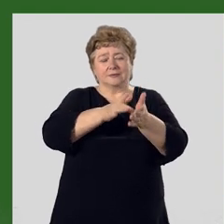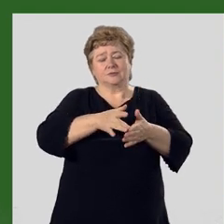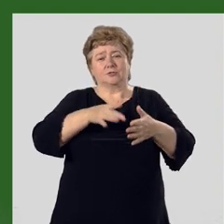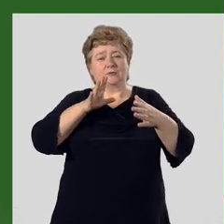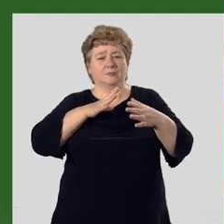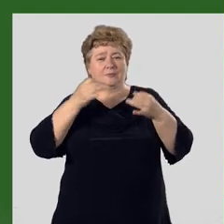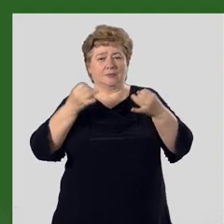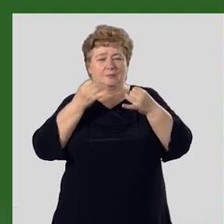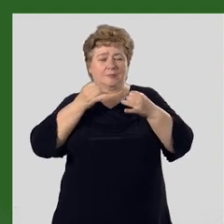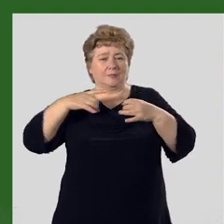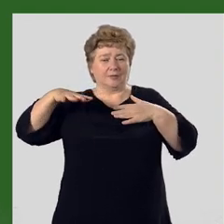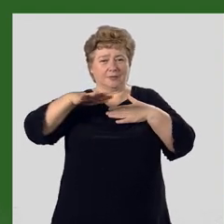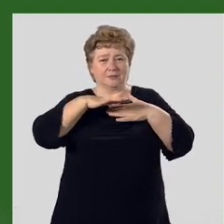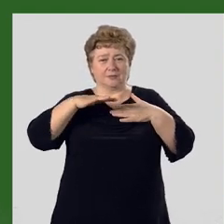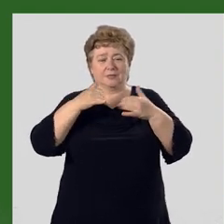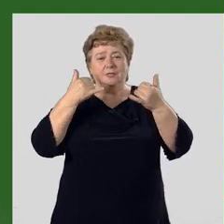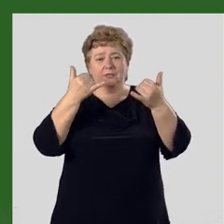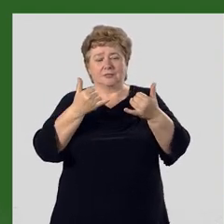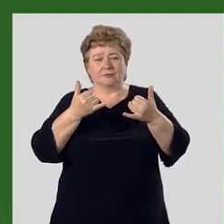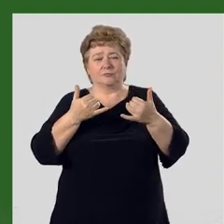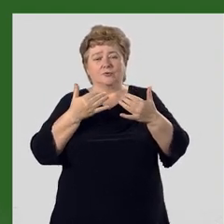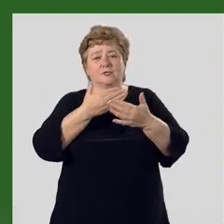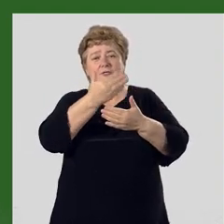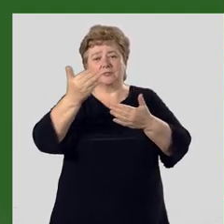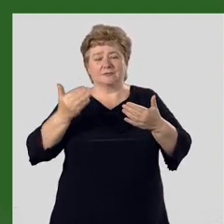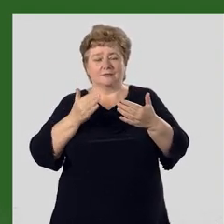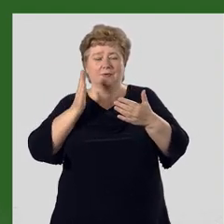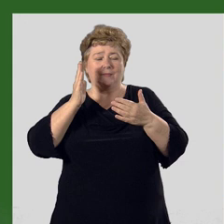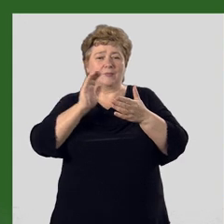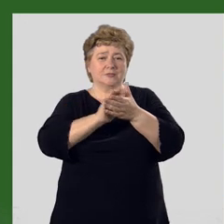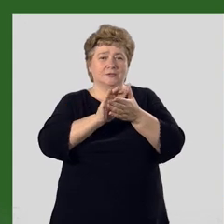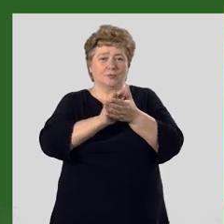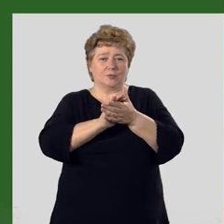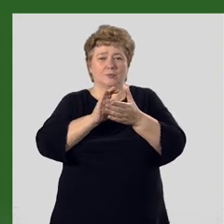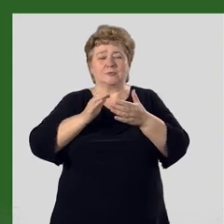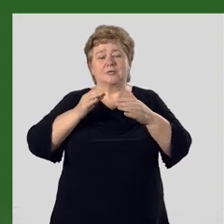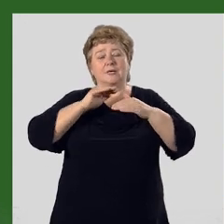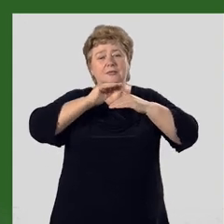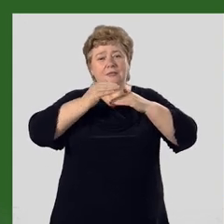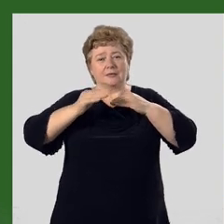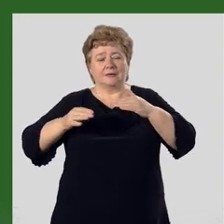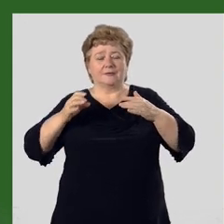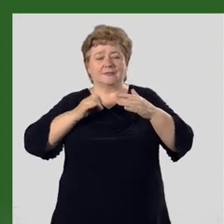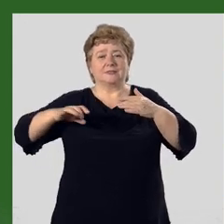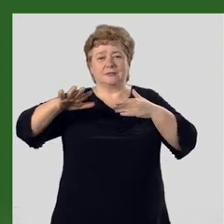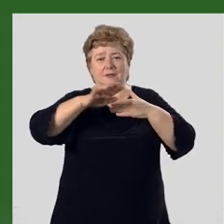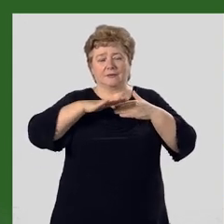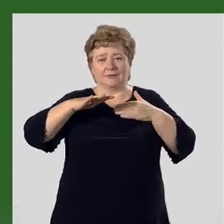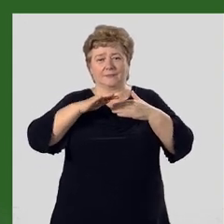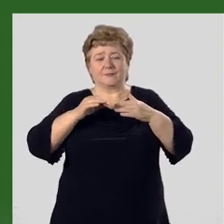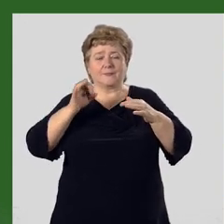путешествия по Кыргызстану. Сегодня нам с вами предстоит познакомиться с рельефом нашей страны,